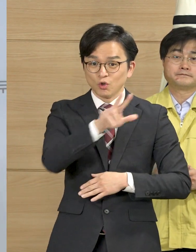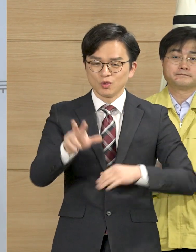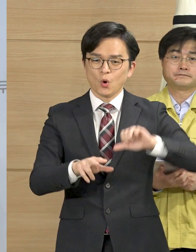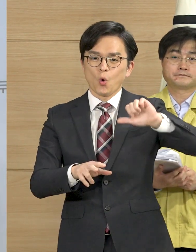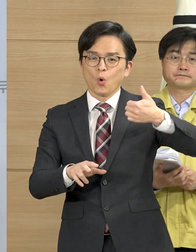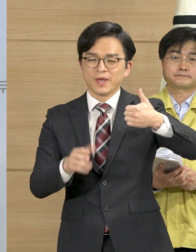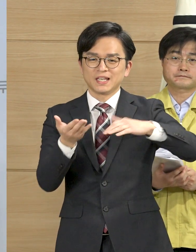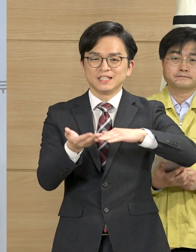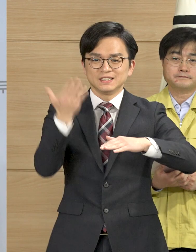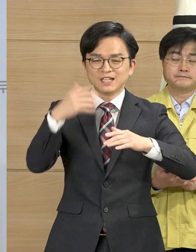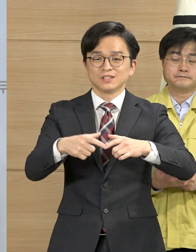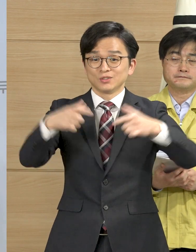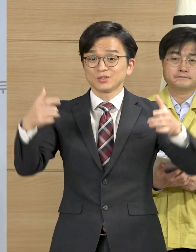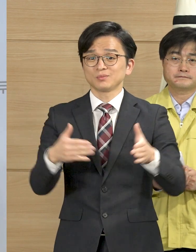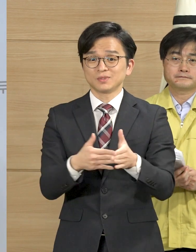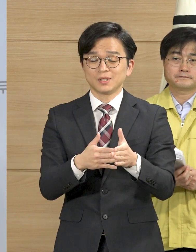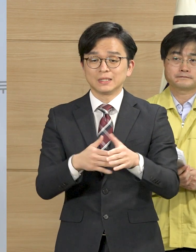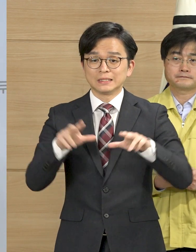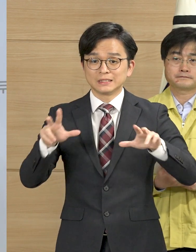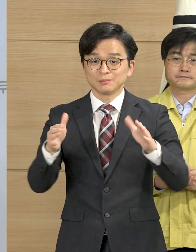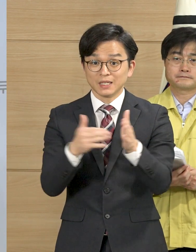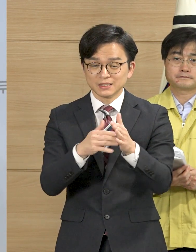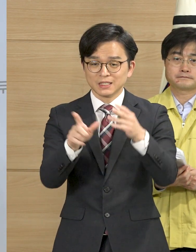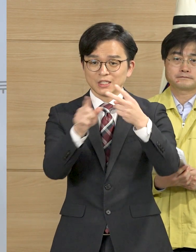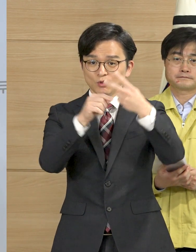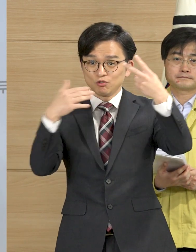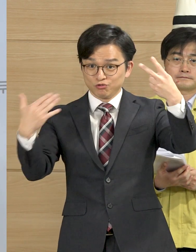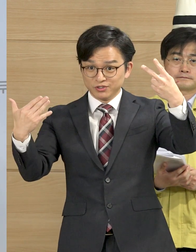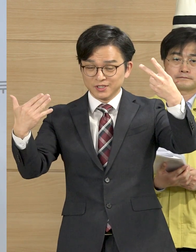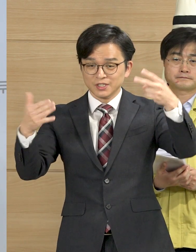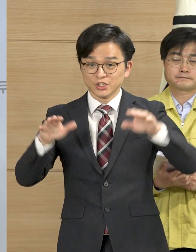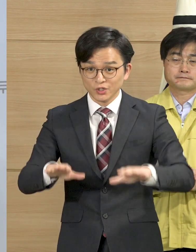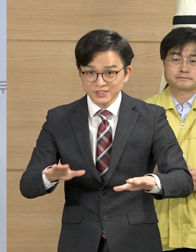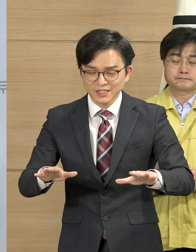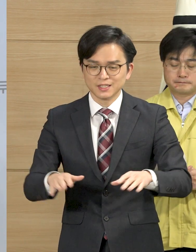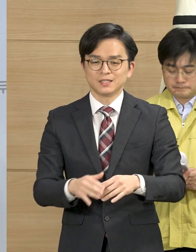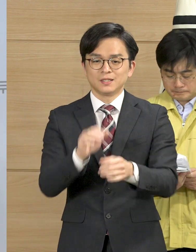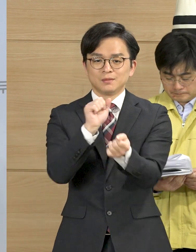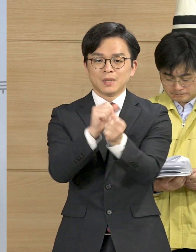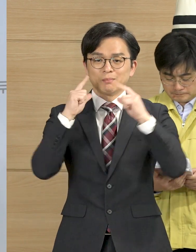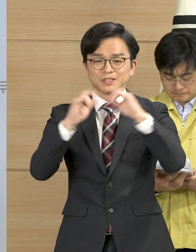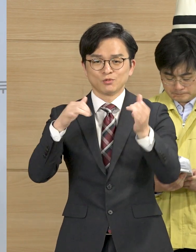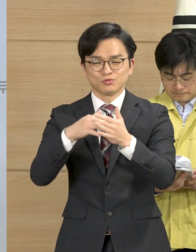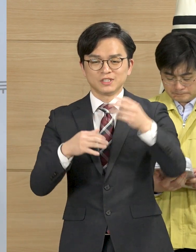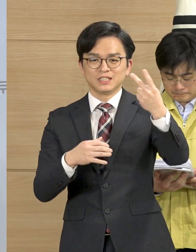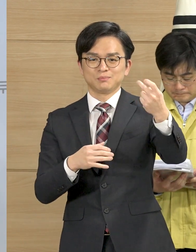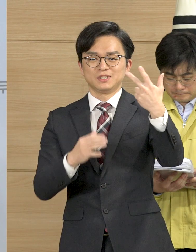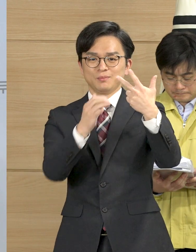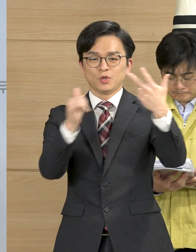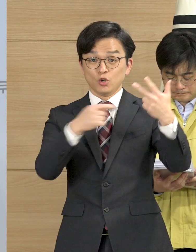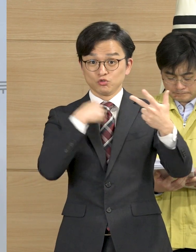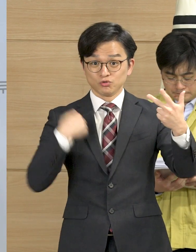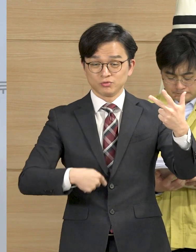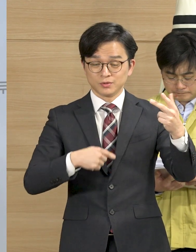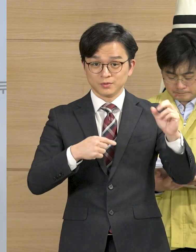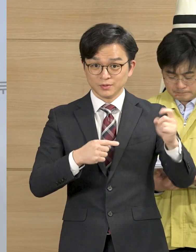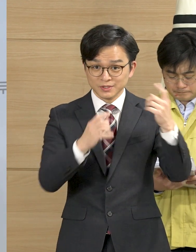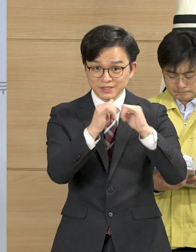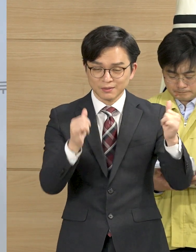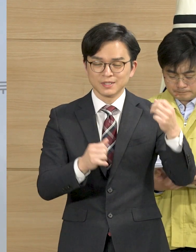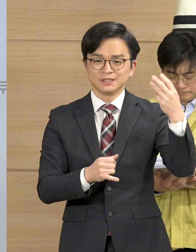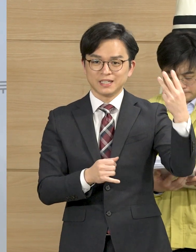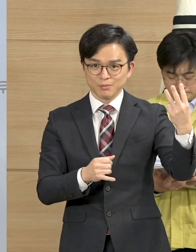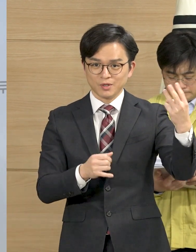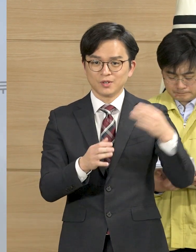2월 9일 현재 확진 환자는 27명으로 중국에서의 유입 13명,